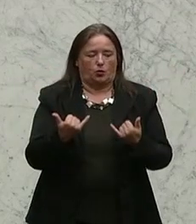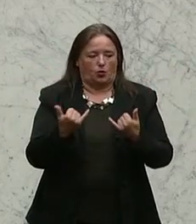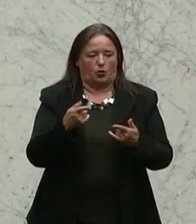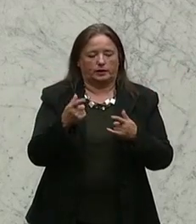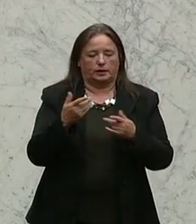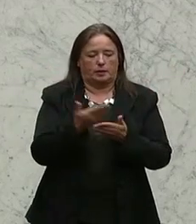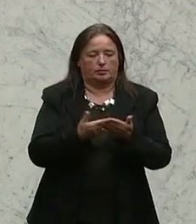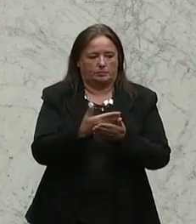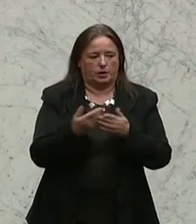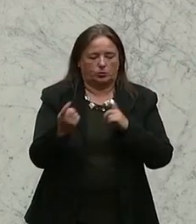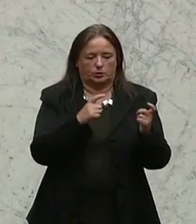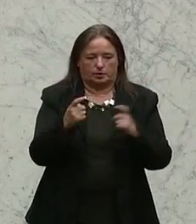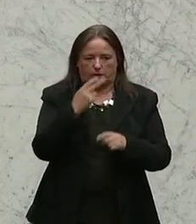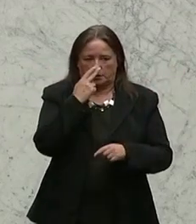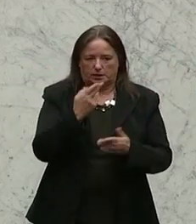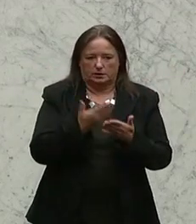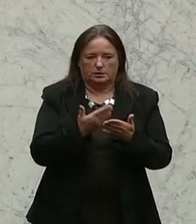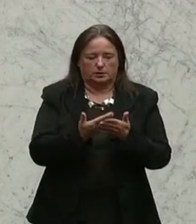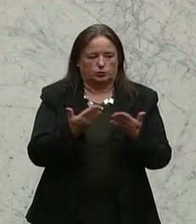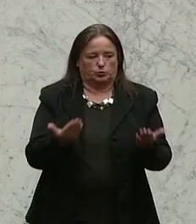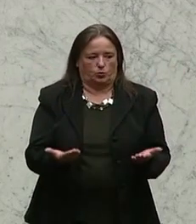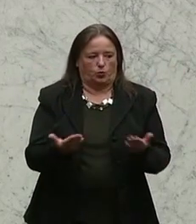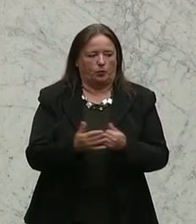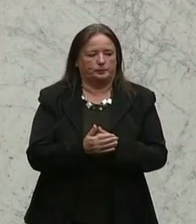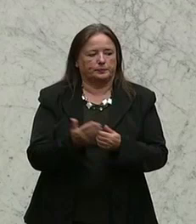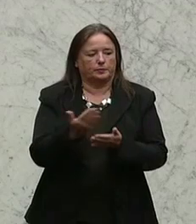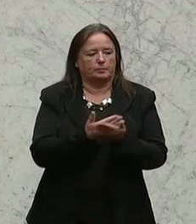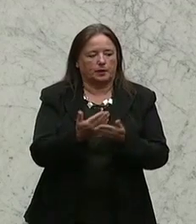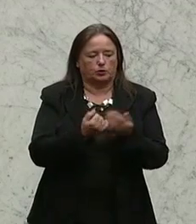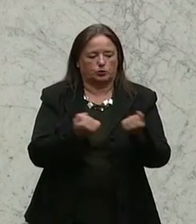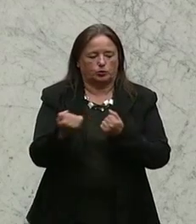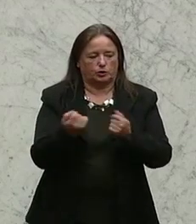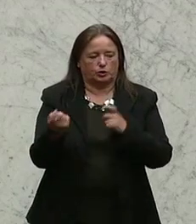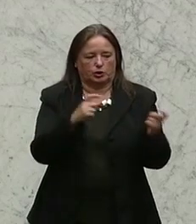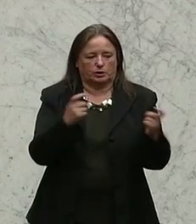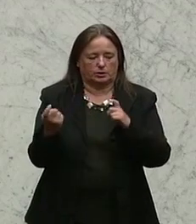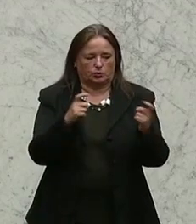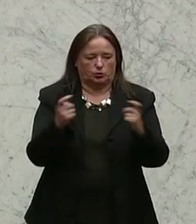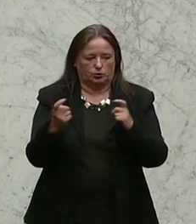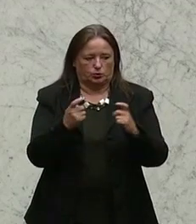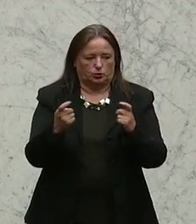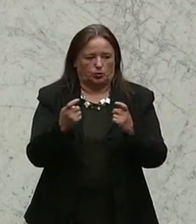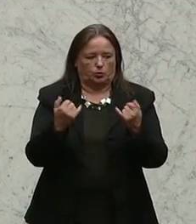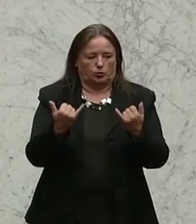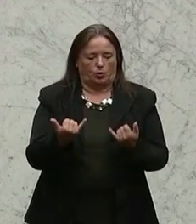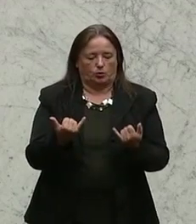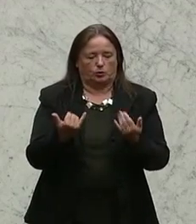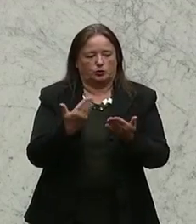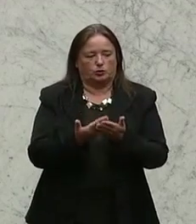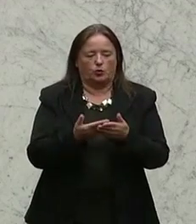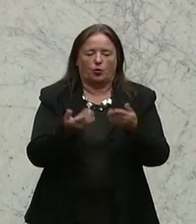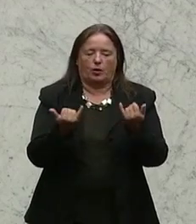dass sie wie ein Ei dem anderen Ei gleicht, das in dieser bildungspolitischen Diskussion gelegt wird und immer mit den gleichen,